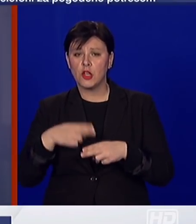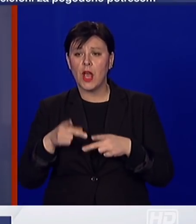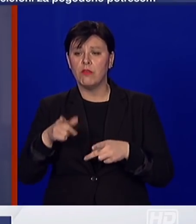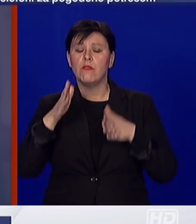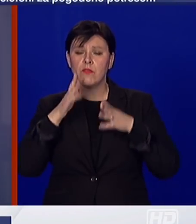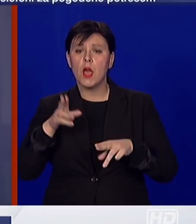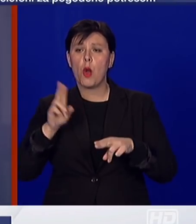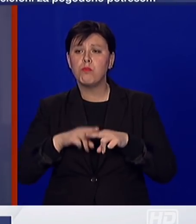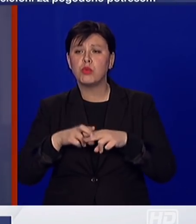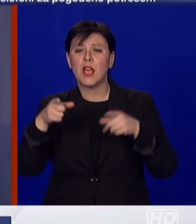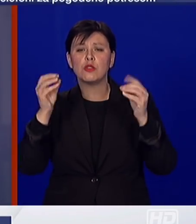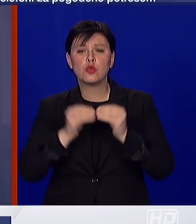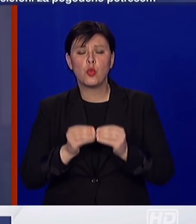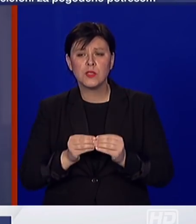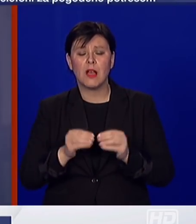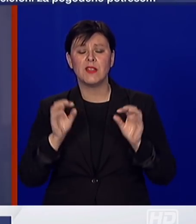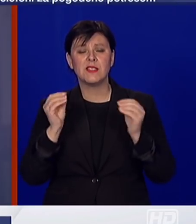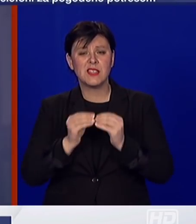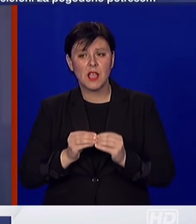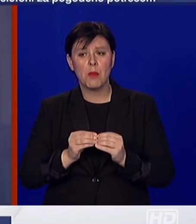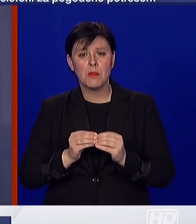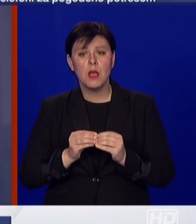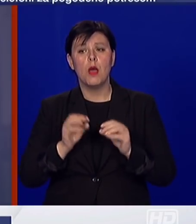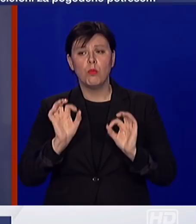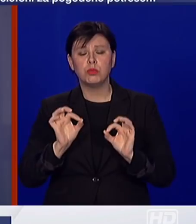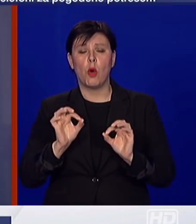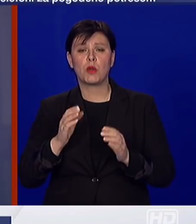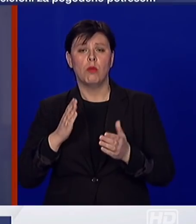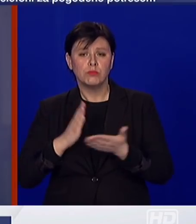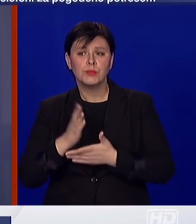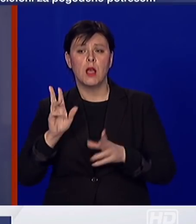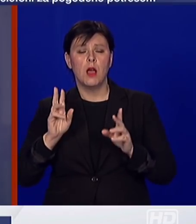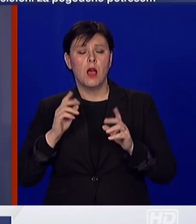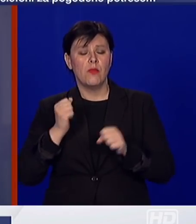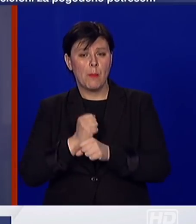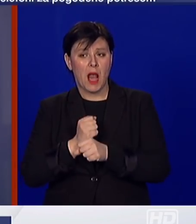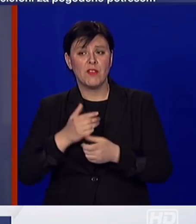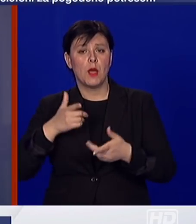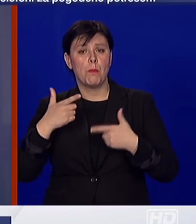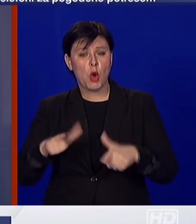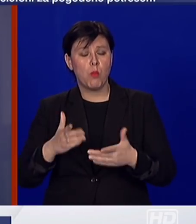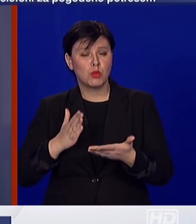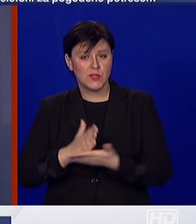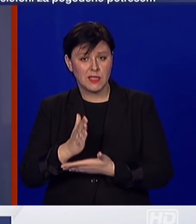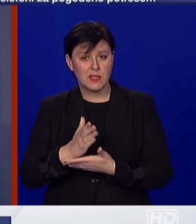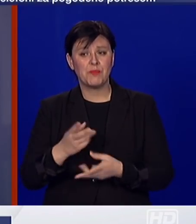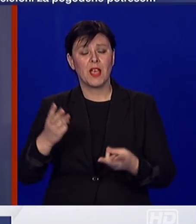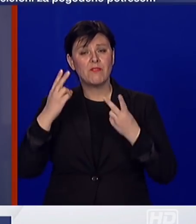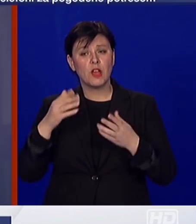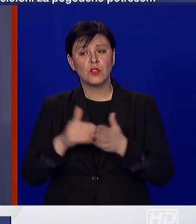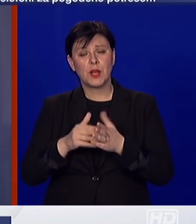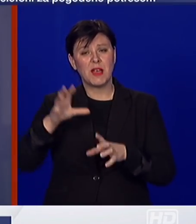sustav raditi bez tog pritiska. Naime, važno je shvatiti da su ove